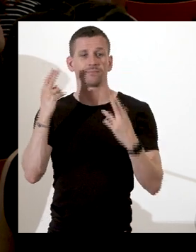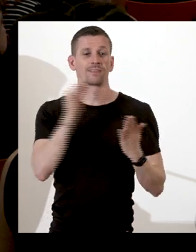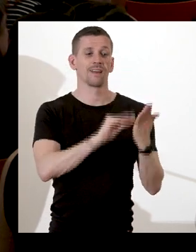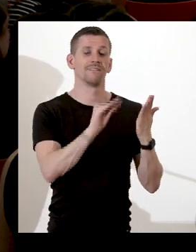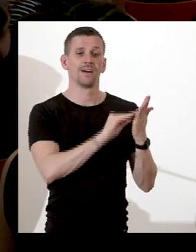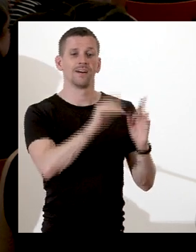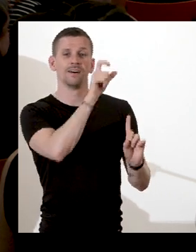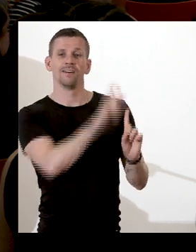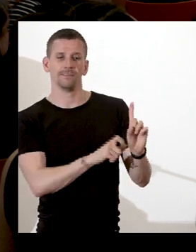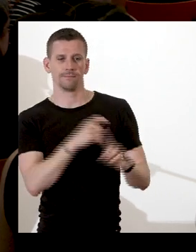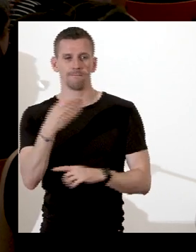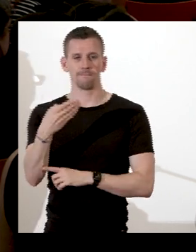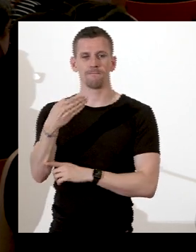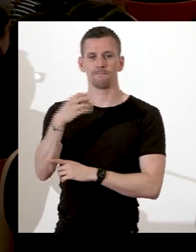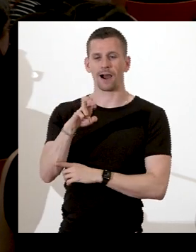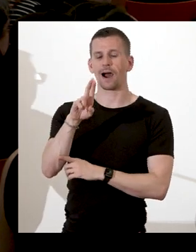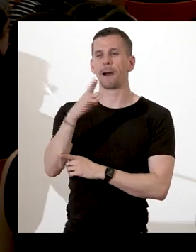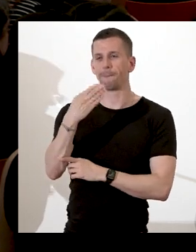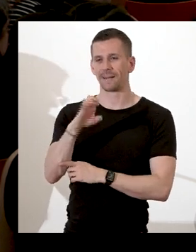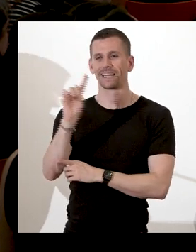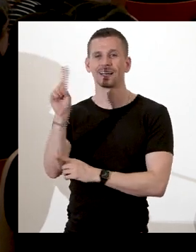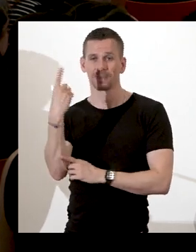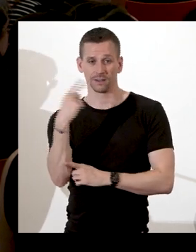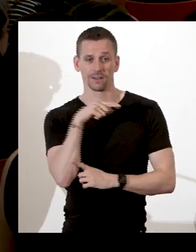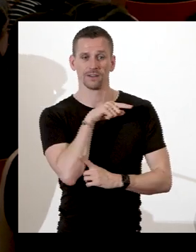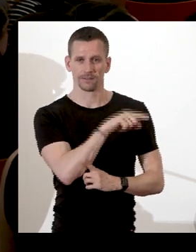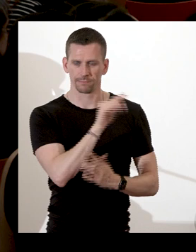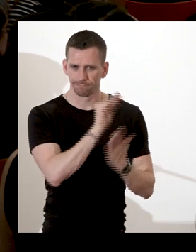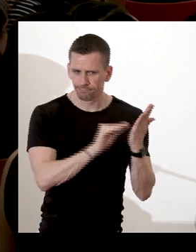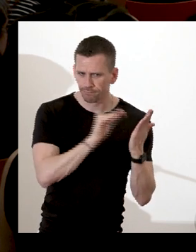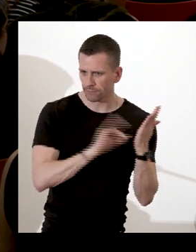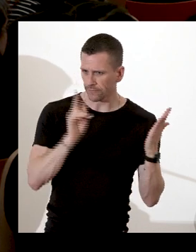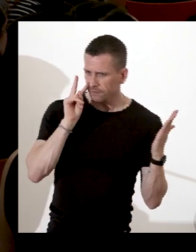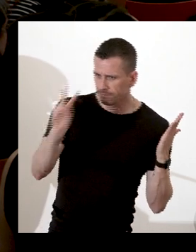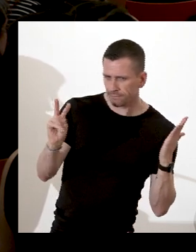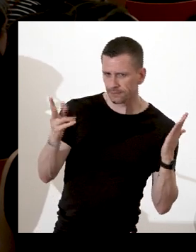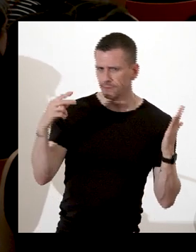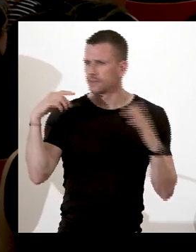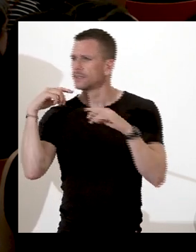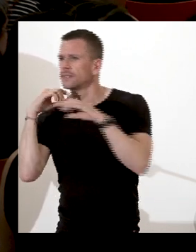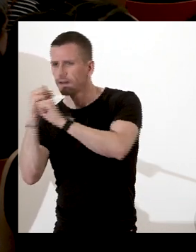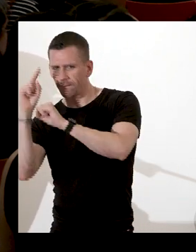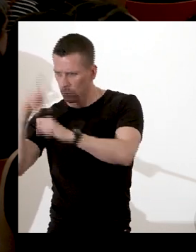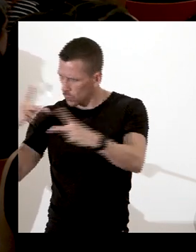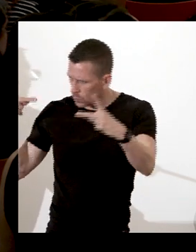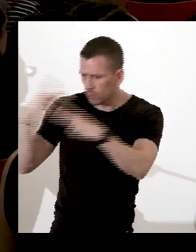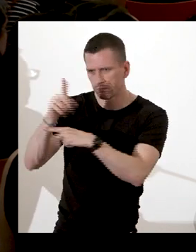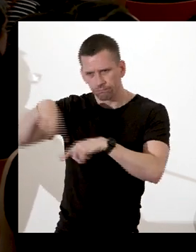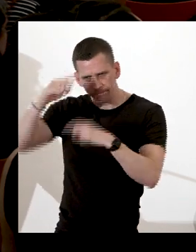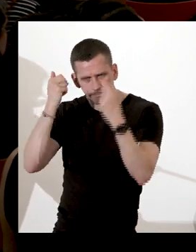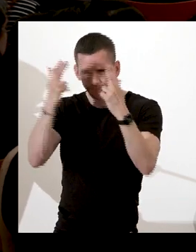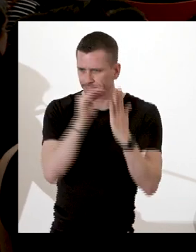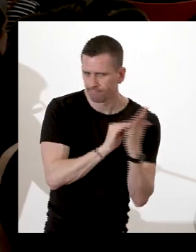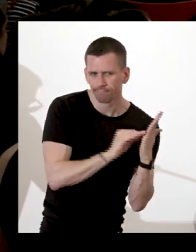abolitionnistes et son œuvre est un véritable réquisitoire contre l'esclavage. Sa publication intervient en